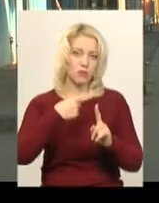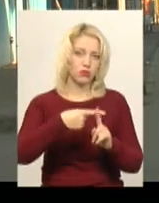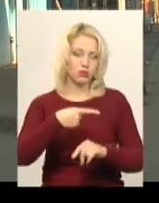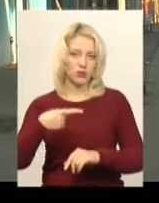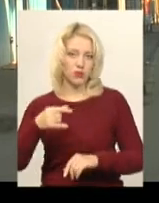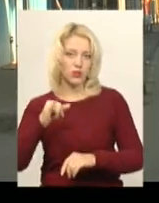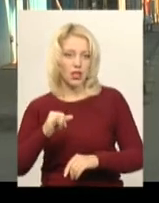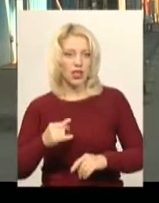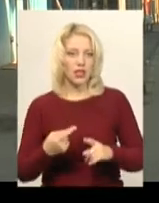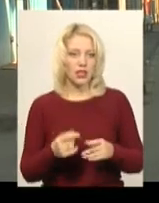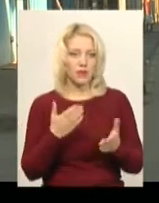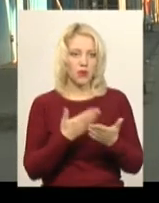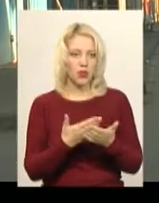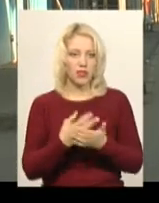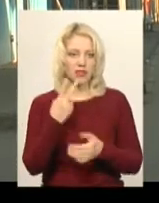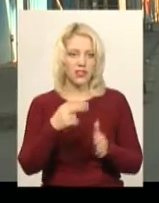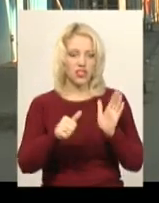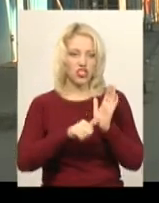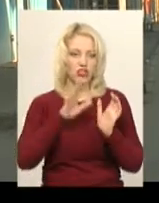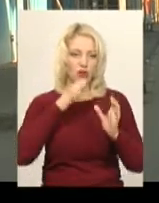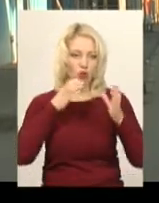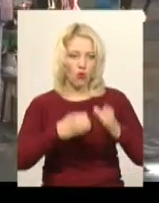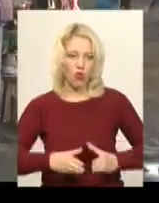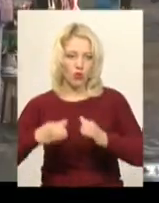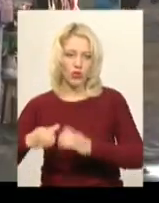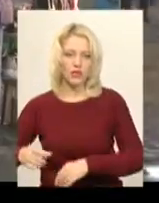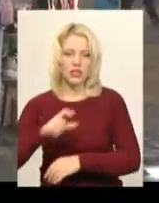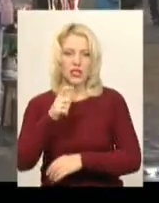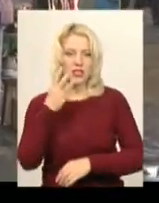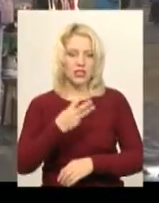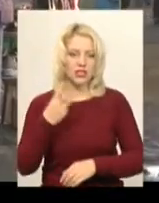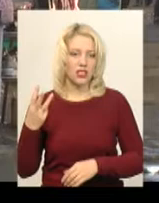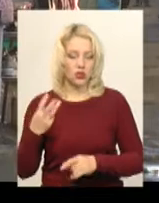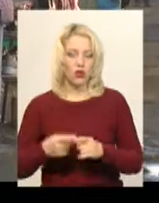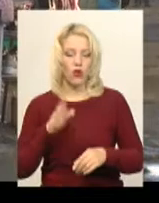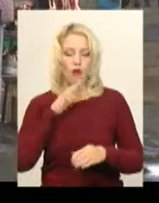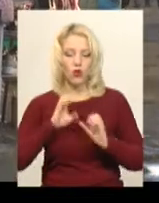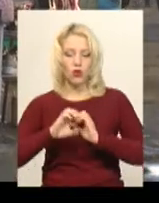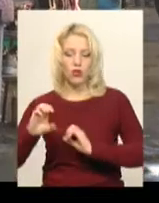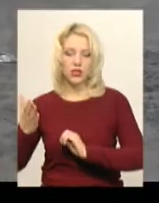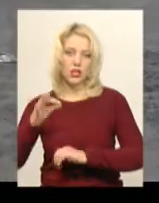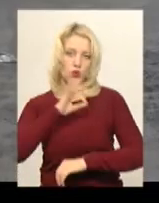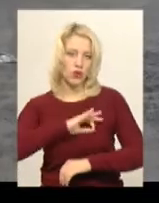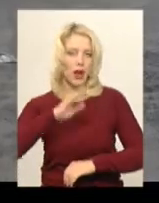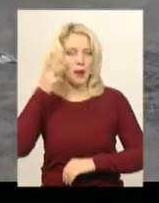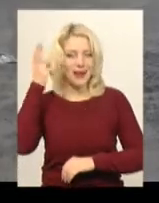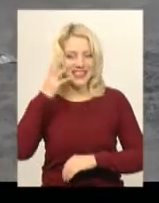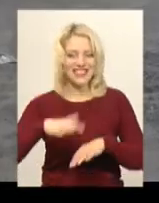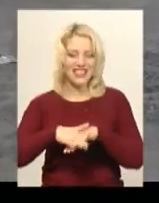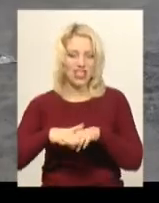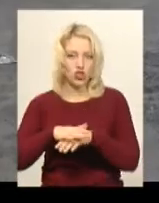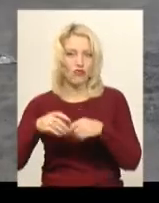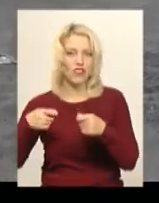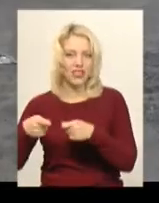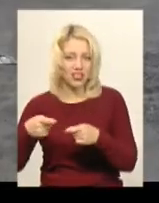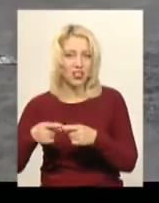і порядка 26 колодязів з 33. Водогін, яким нині користуються хмельницькі речові ринки, старий та